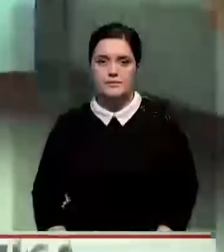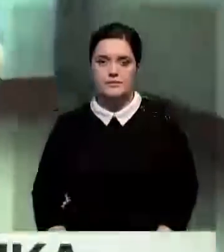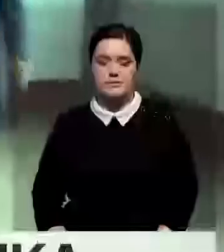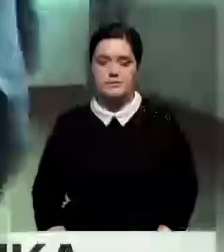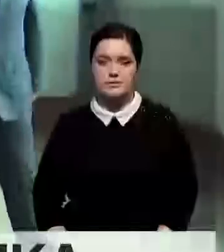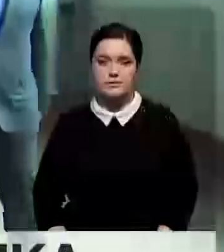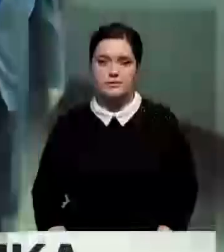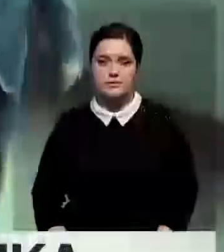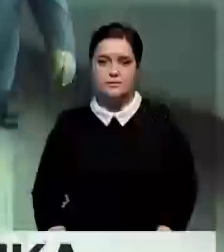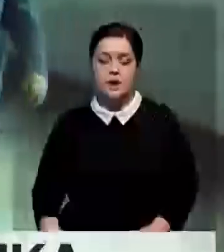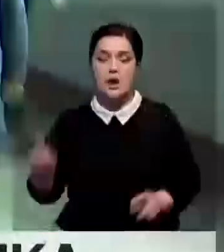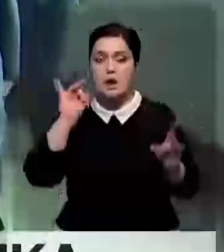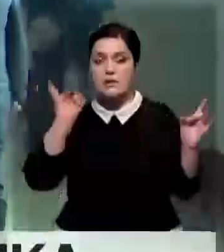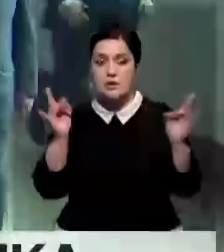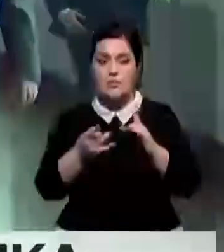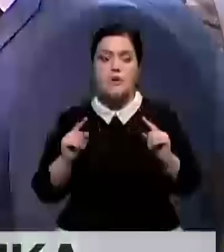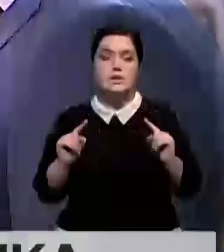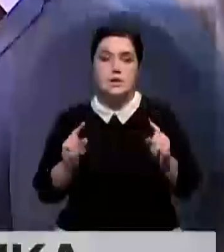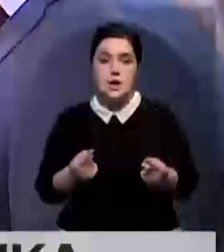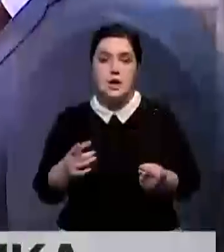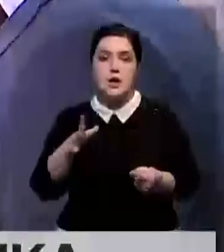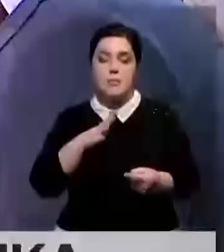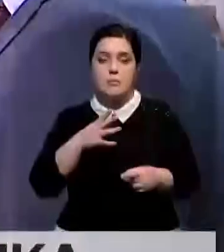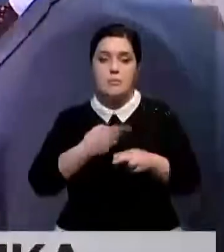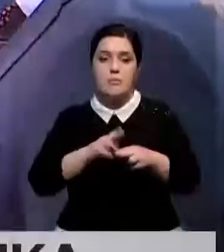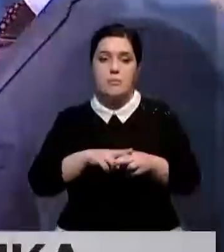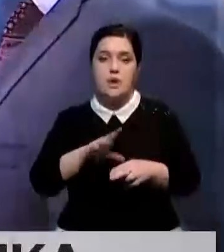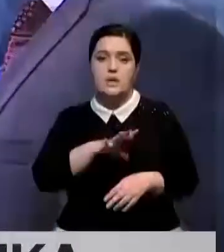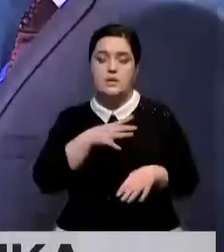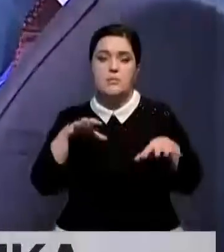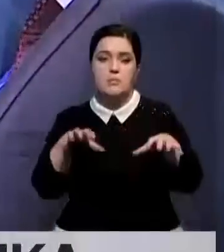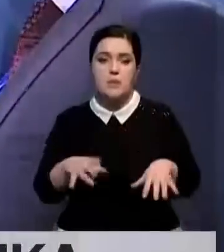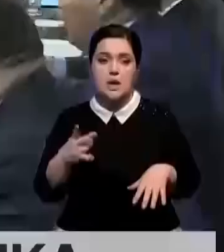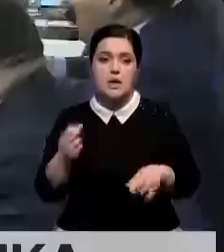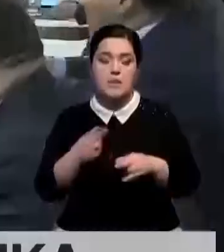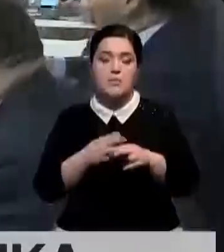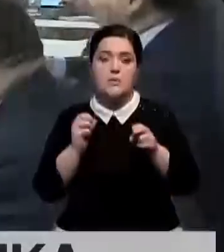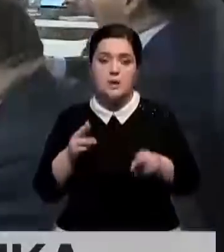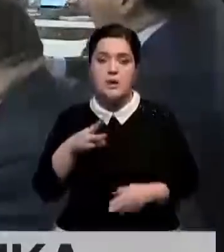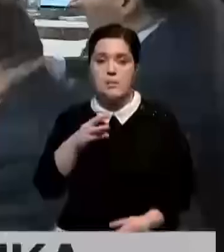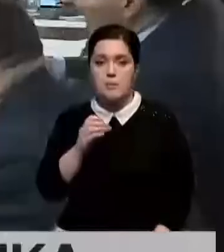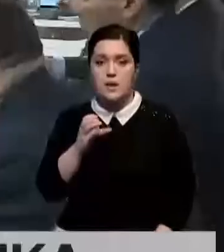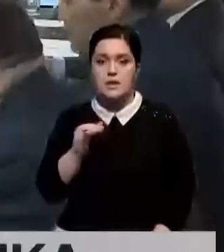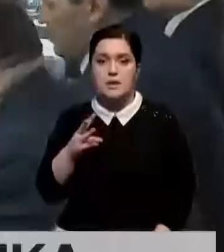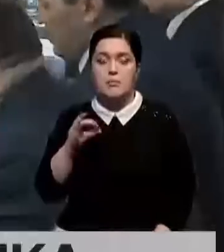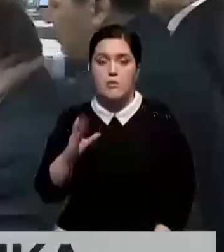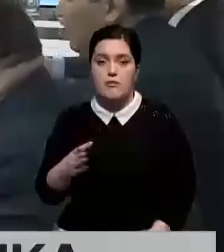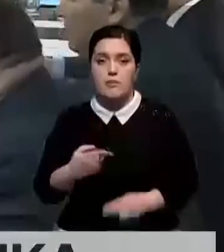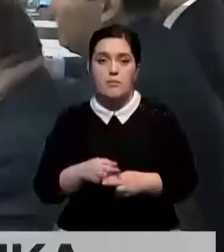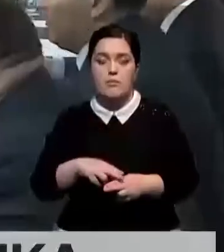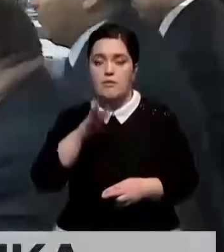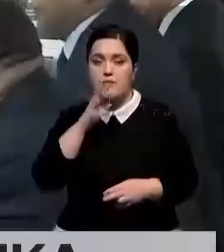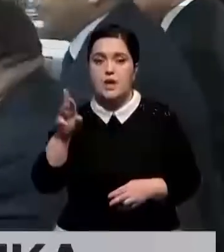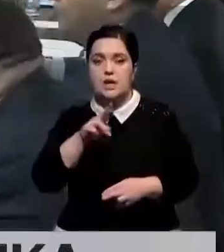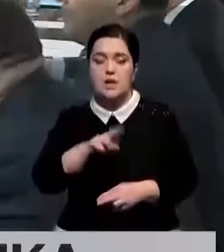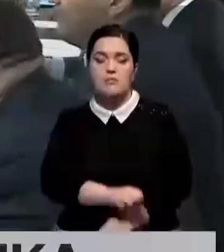Пожалуй, самым громким задержанием уходящего года стал арест экс-председателя комитета нацбезопасности Карима Масимова. Произошло это во время